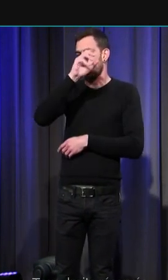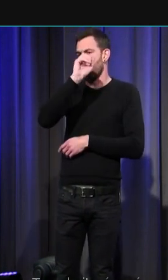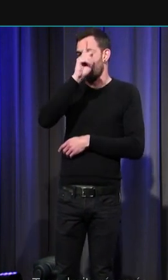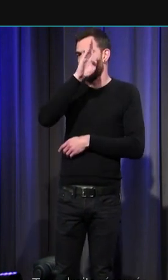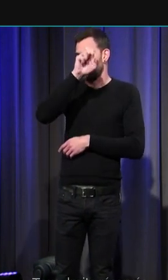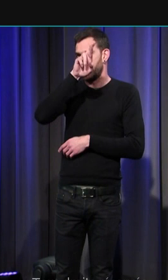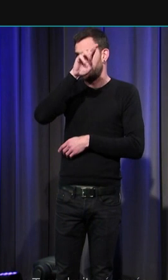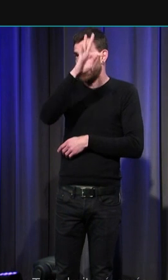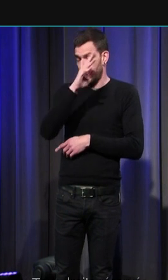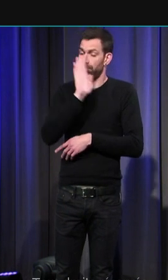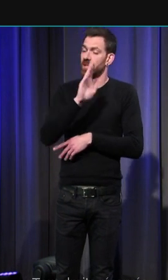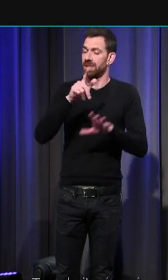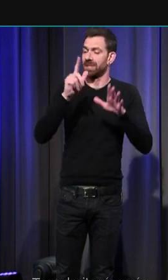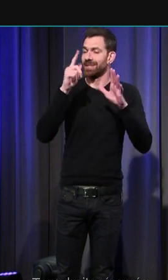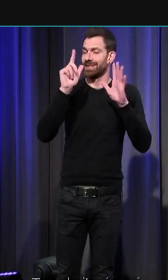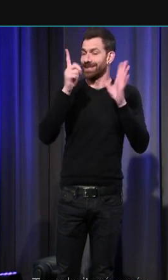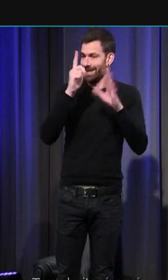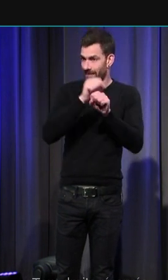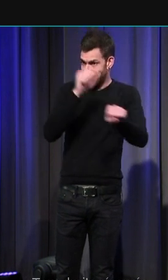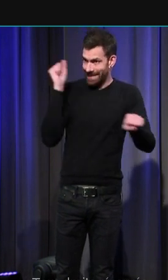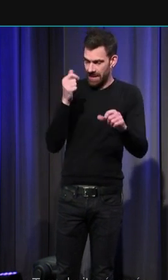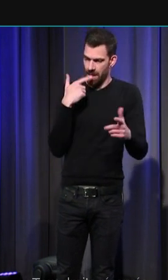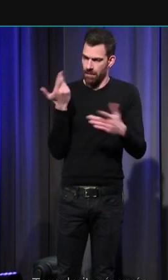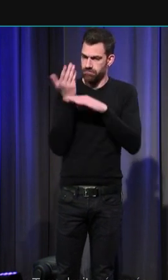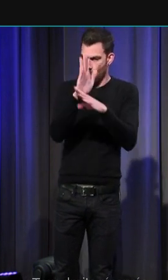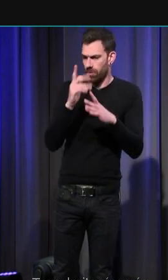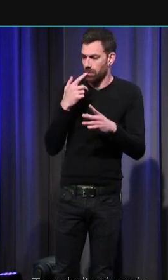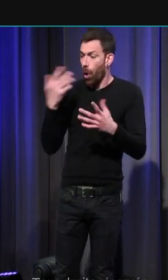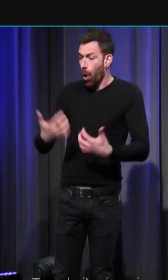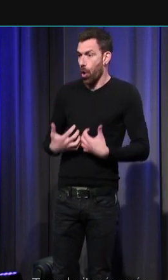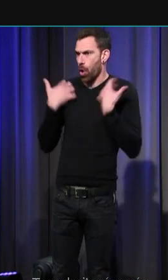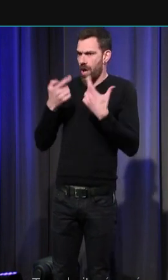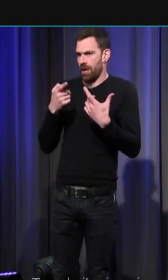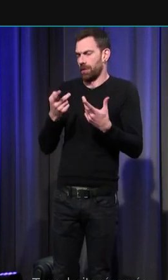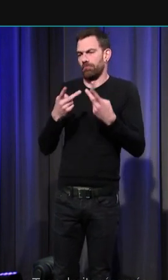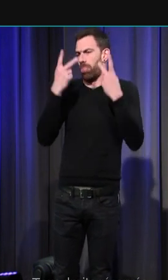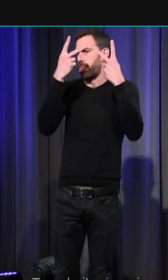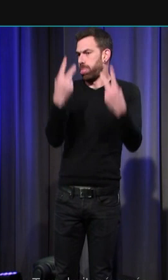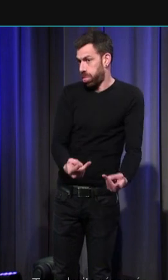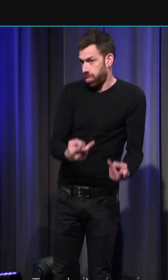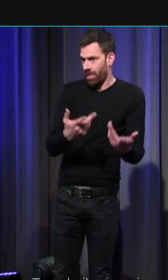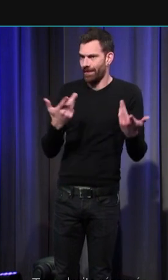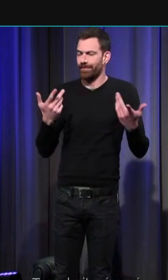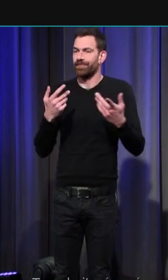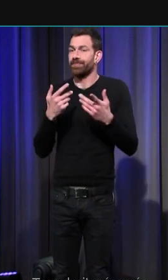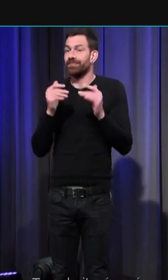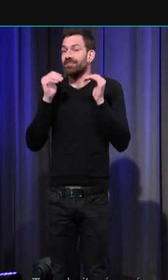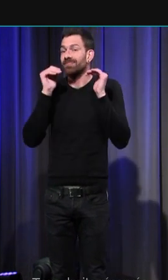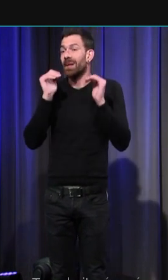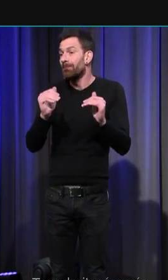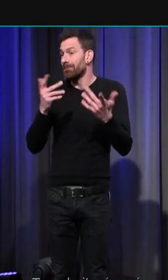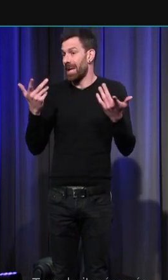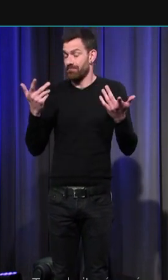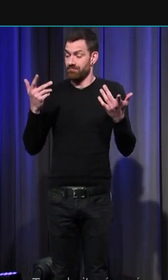dévalorisent pour un temps la légitimité politique de la colère qui est pourtant le fait du prince et même déclacent la figure